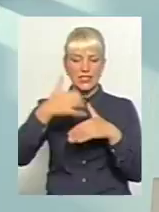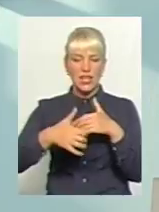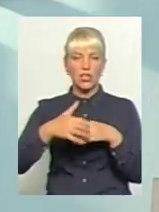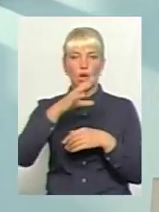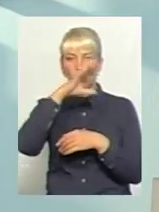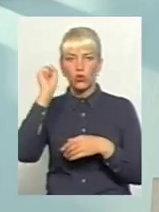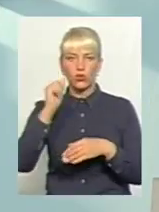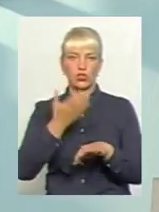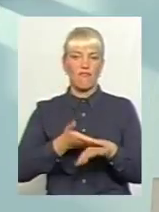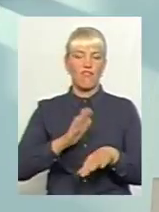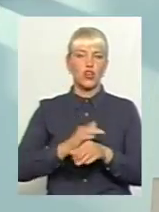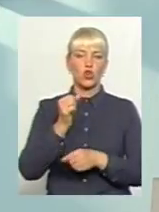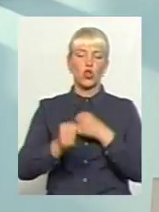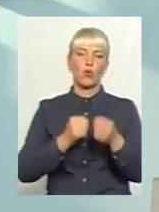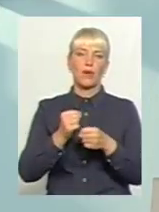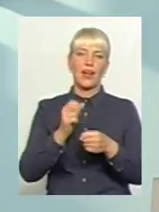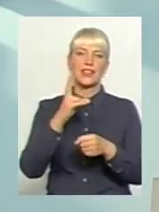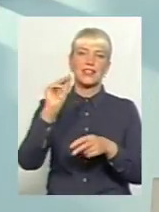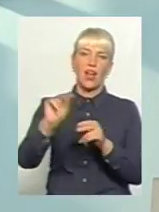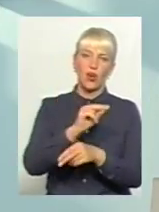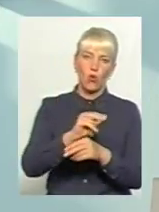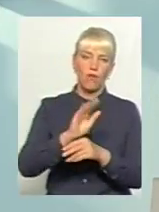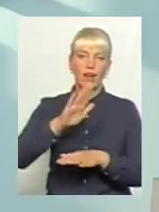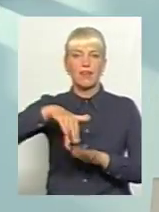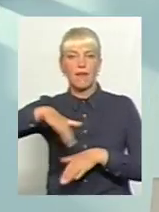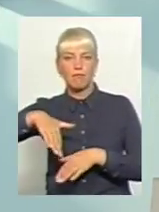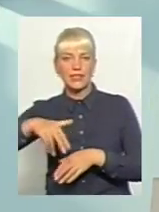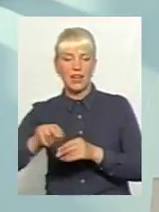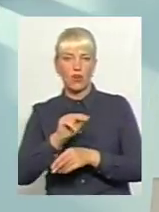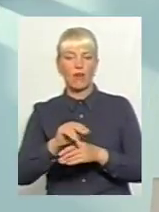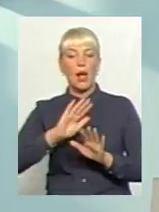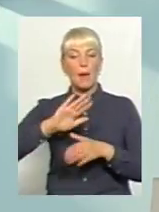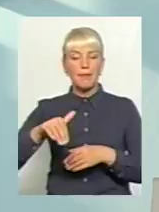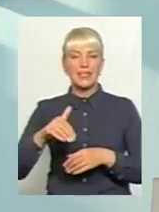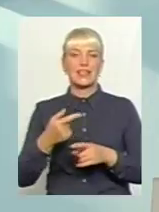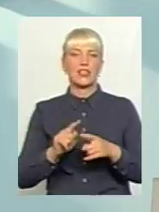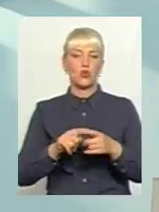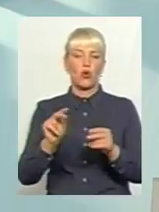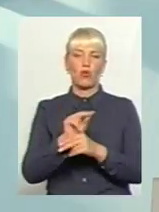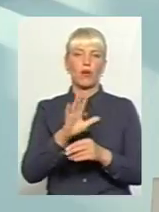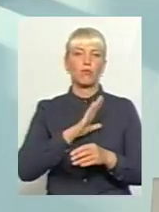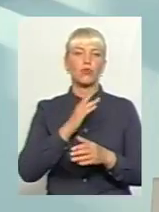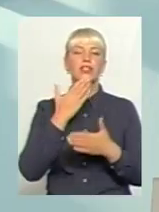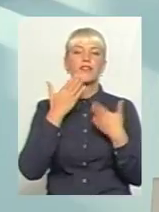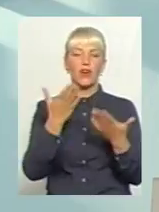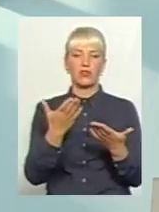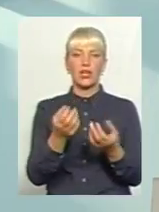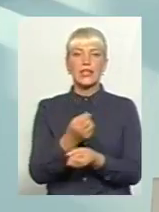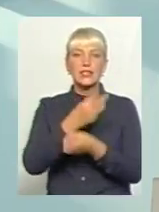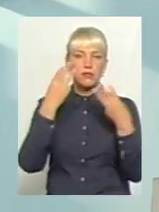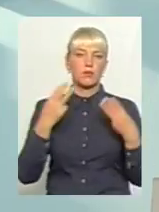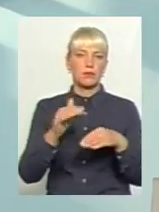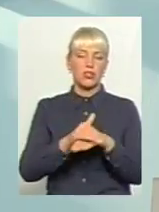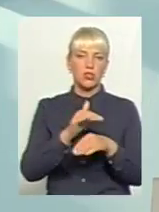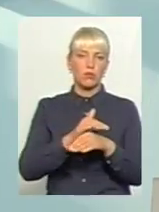і добиратися на ці сеанси, і добиратись після сеансів. Були неодноразові звернення з того приводу, щоб якось забезпечити транспортом.